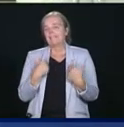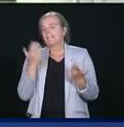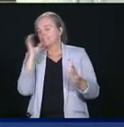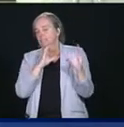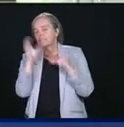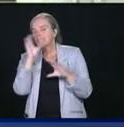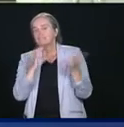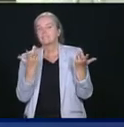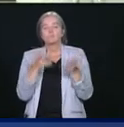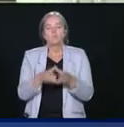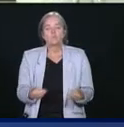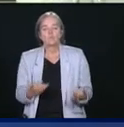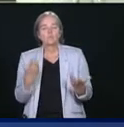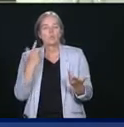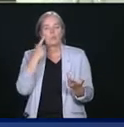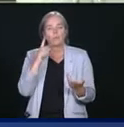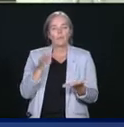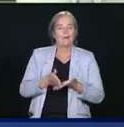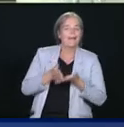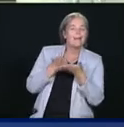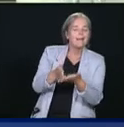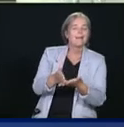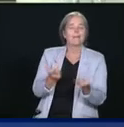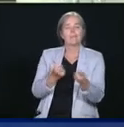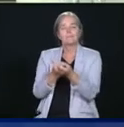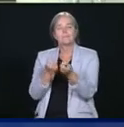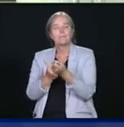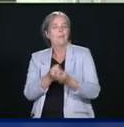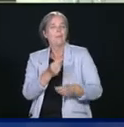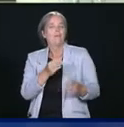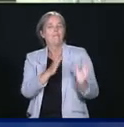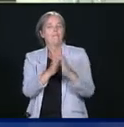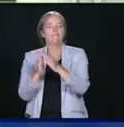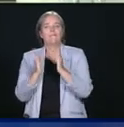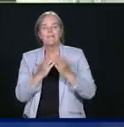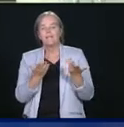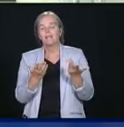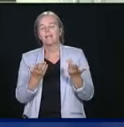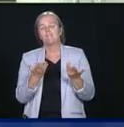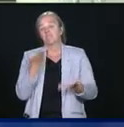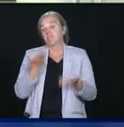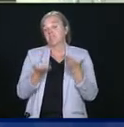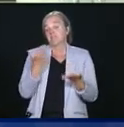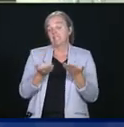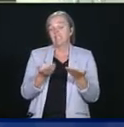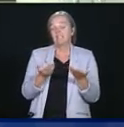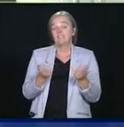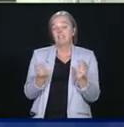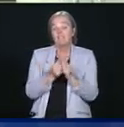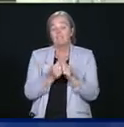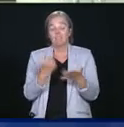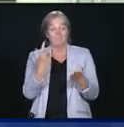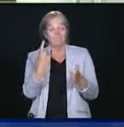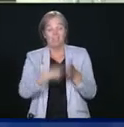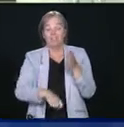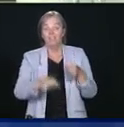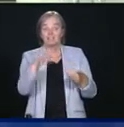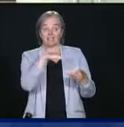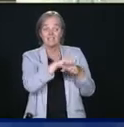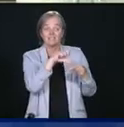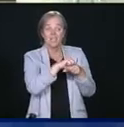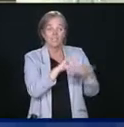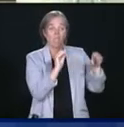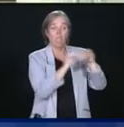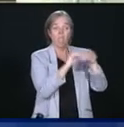directes aux municipalités, incluant via le transfert sur la taxe d'assises sur l'essence. C'est quelque chose avec lequel nous